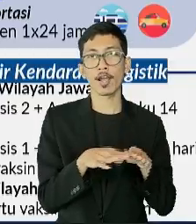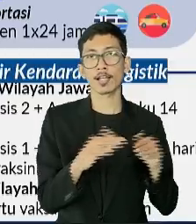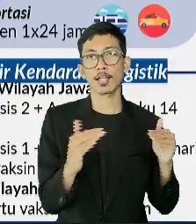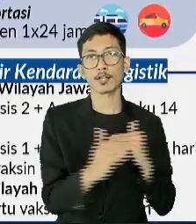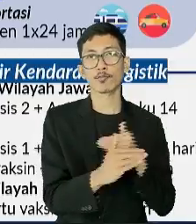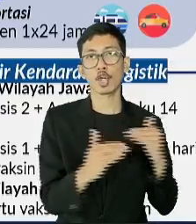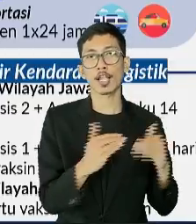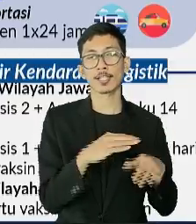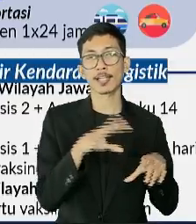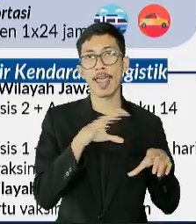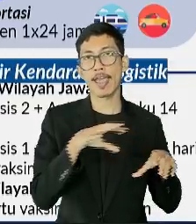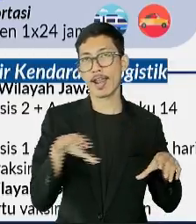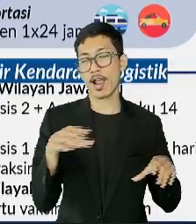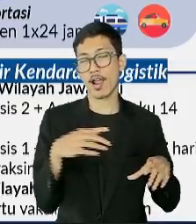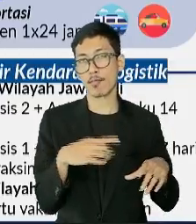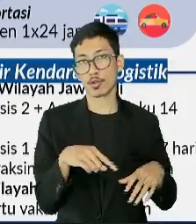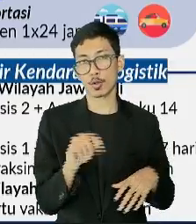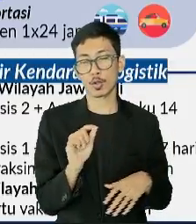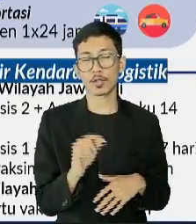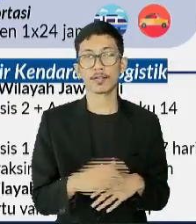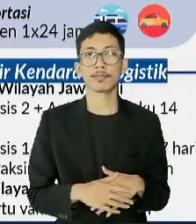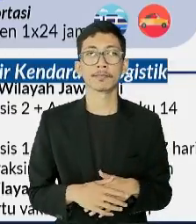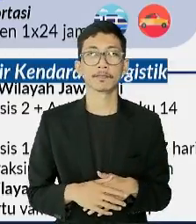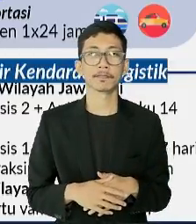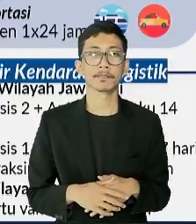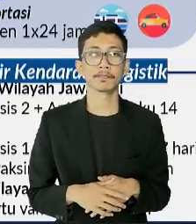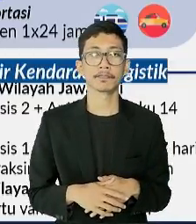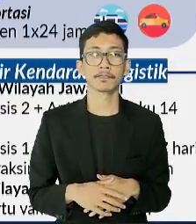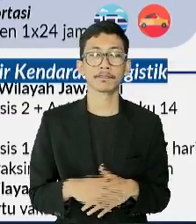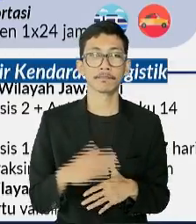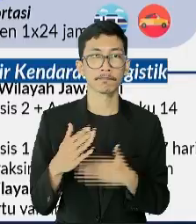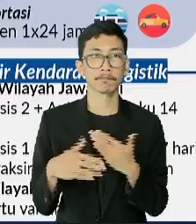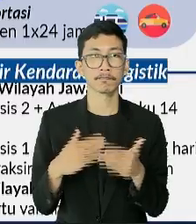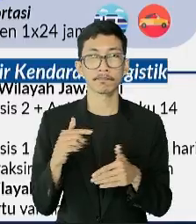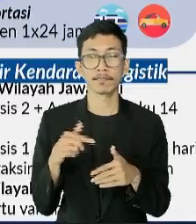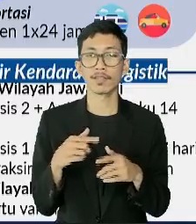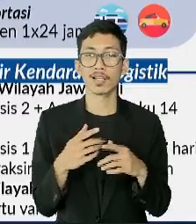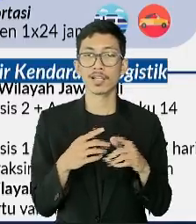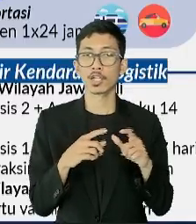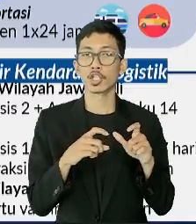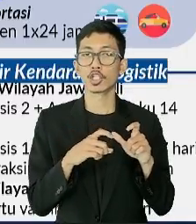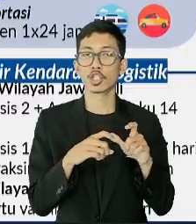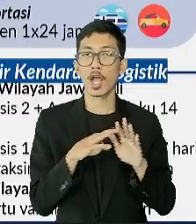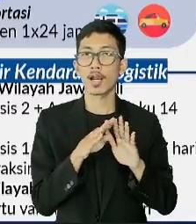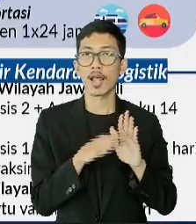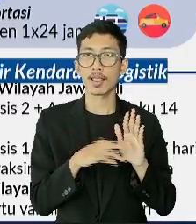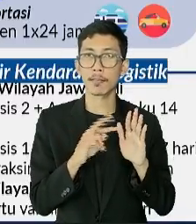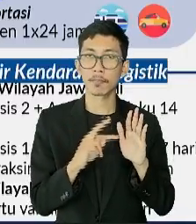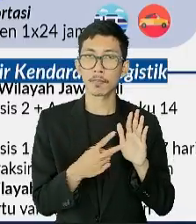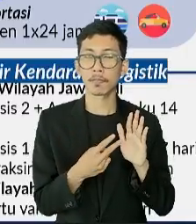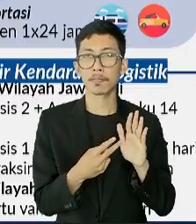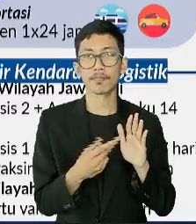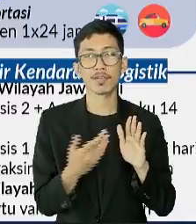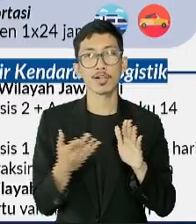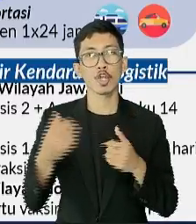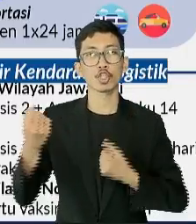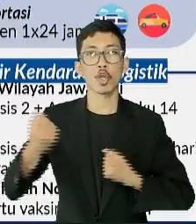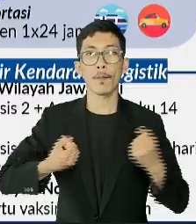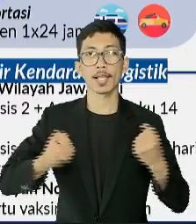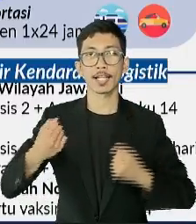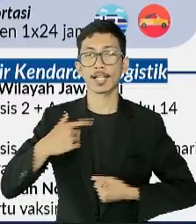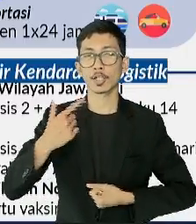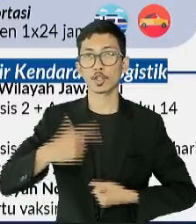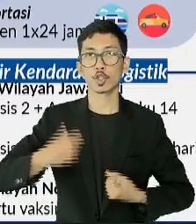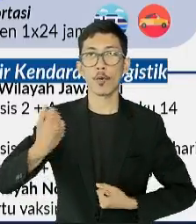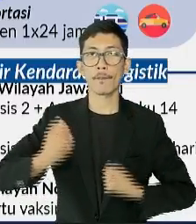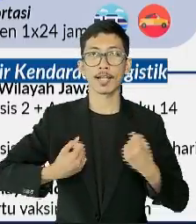dan daerah tujuannya. Penambahan rincian syarat perjalanan supir kendaraan logistik dan